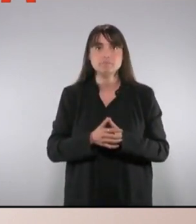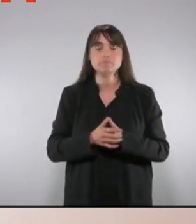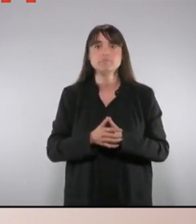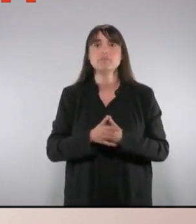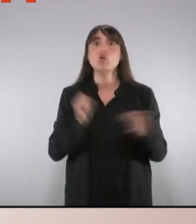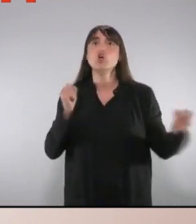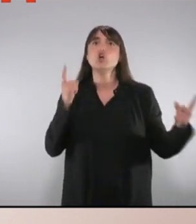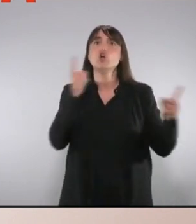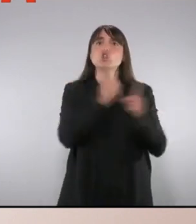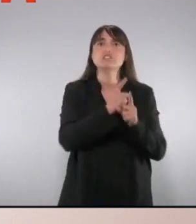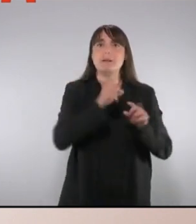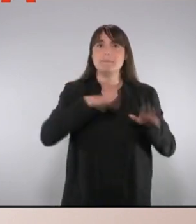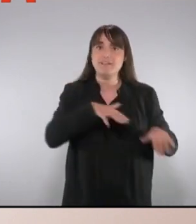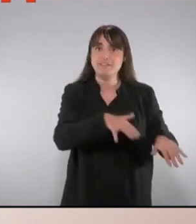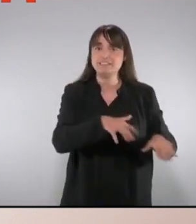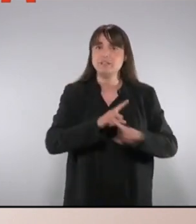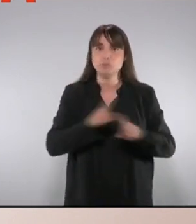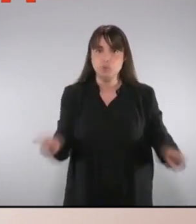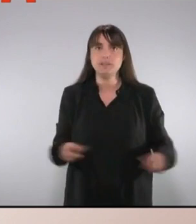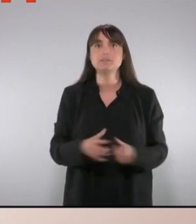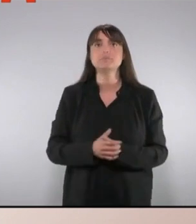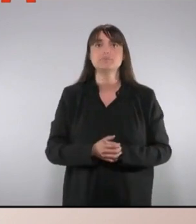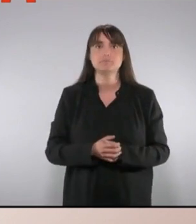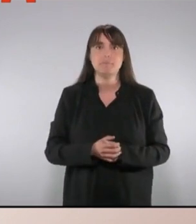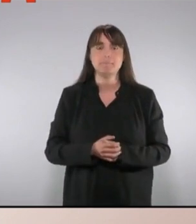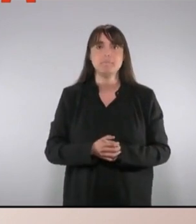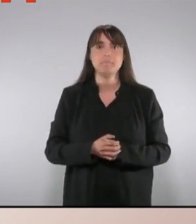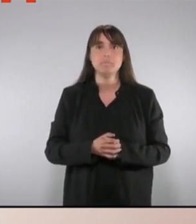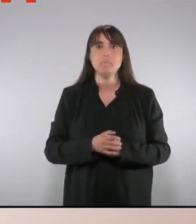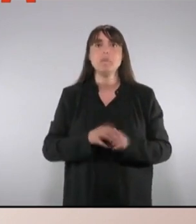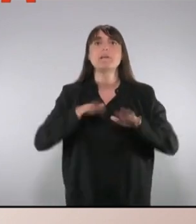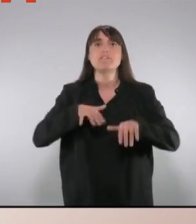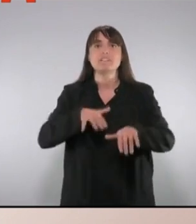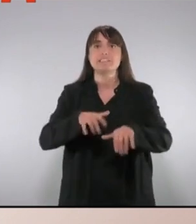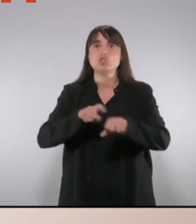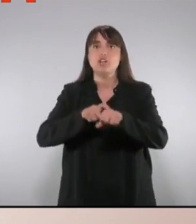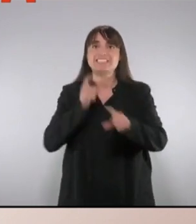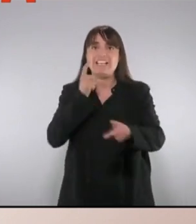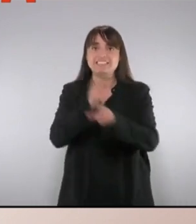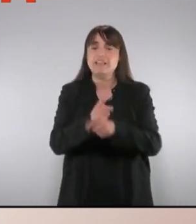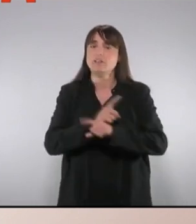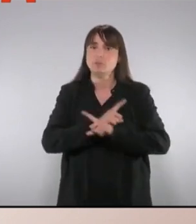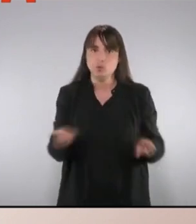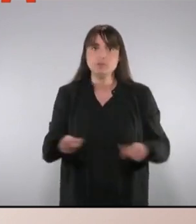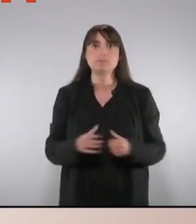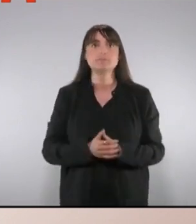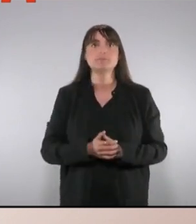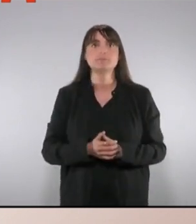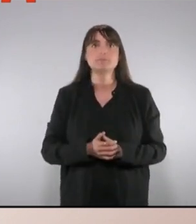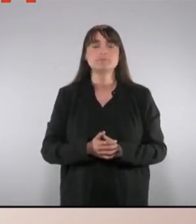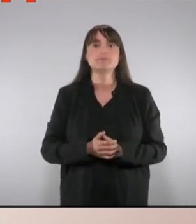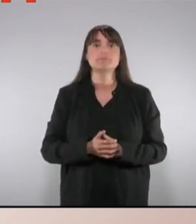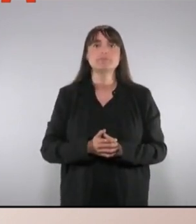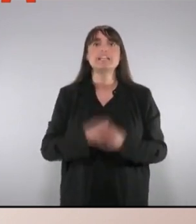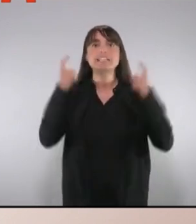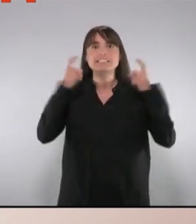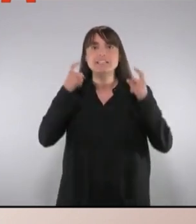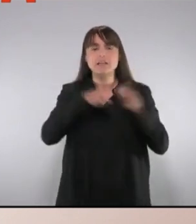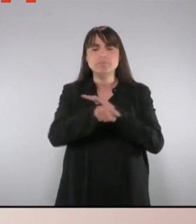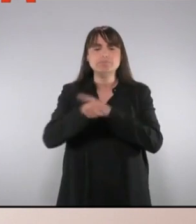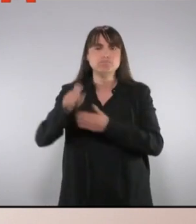manifestants, aturar la col·laboració amb redades racialitzades i aturar detencions o empresonaments fruit d'estar en situació administrativa irregular.